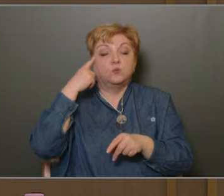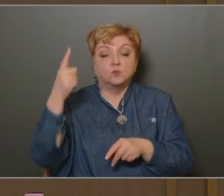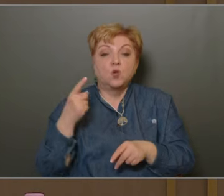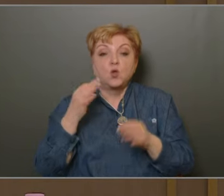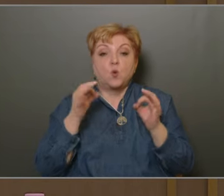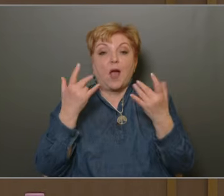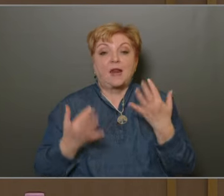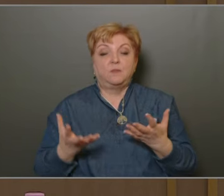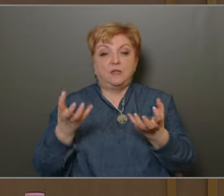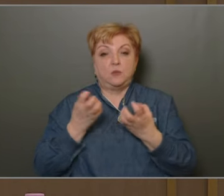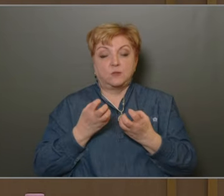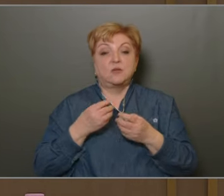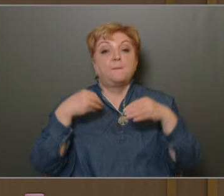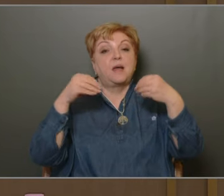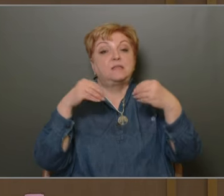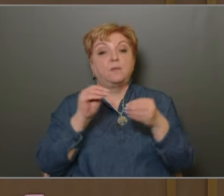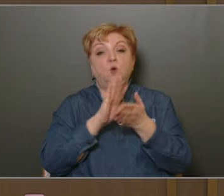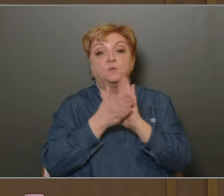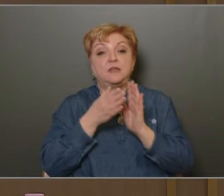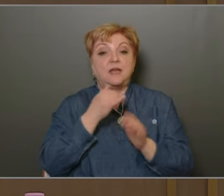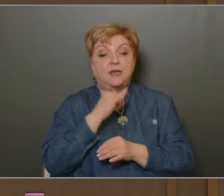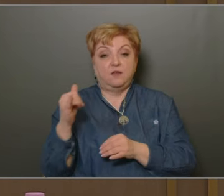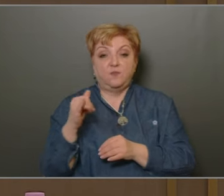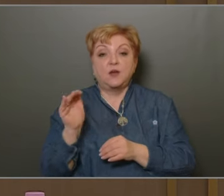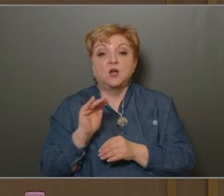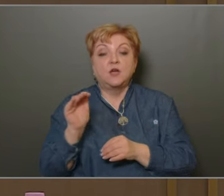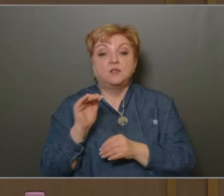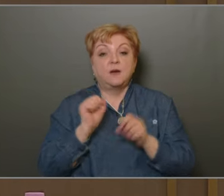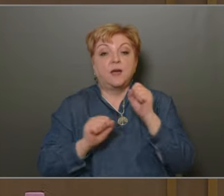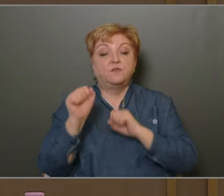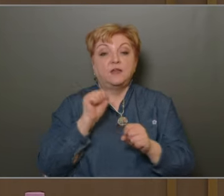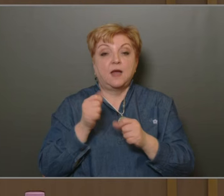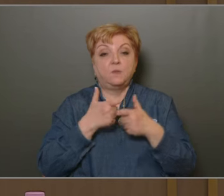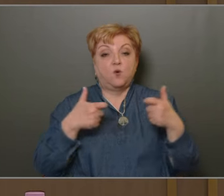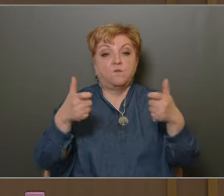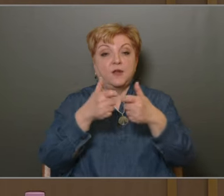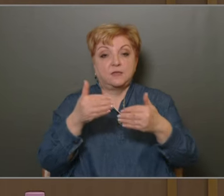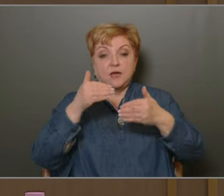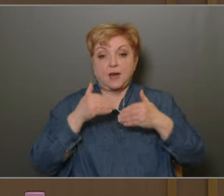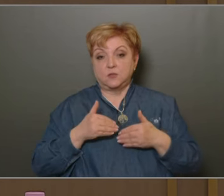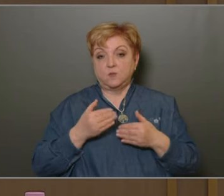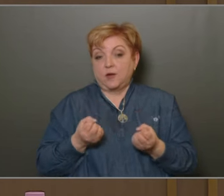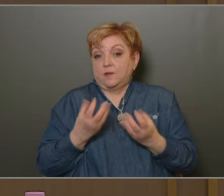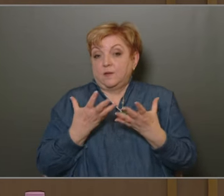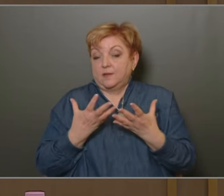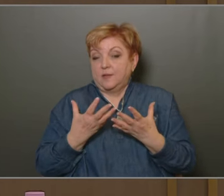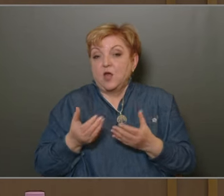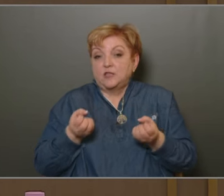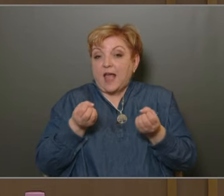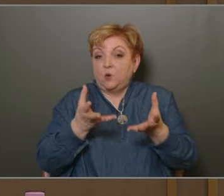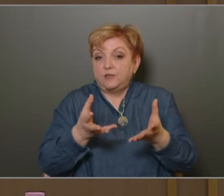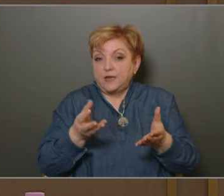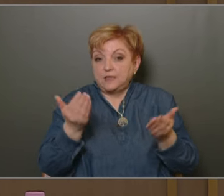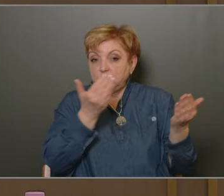jó eredményt kihozni. A beszámolót minden évben a gyermekvédelmi konferencia előzi meg, amelynek eszenciája az